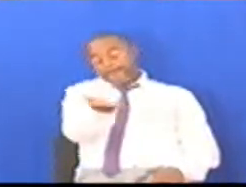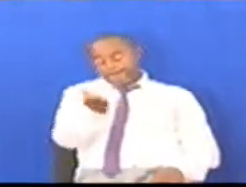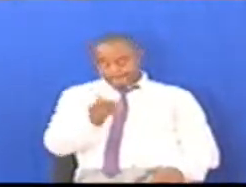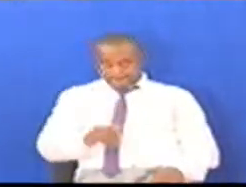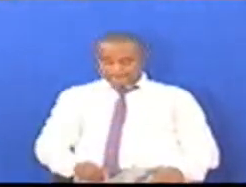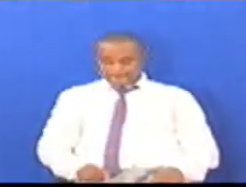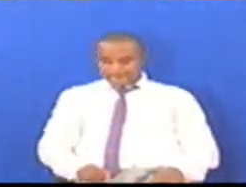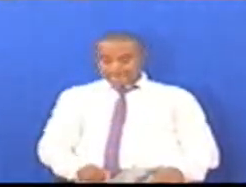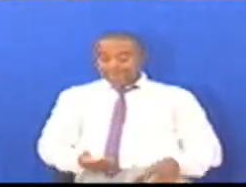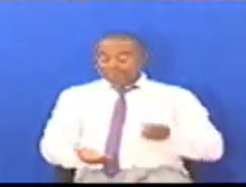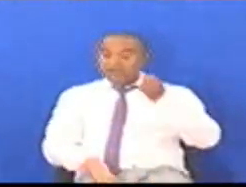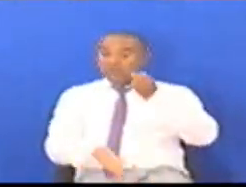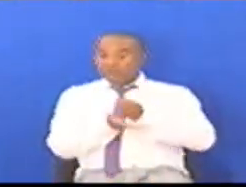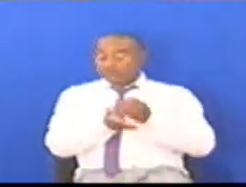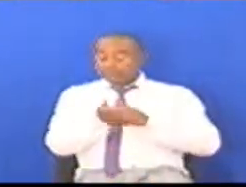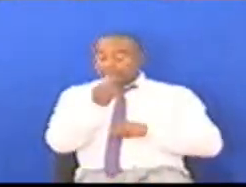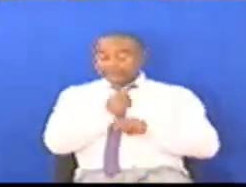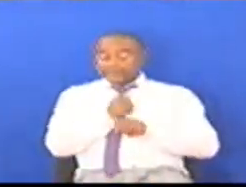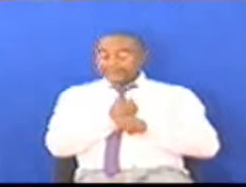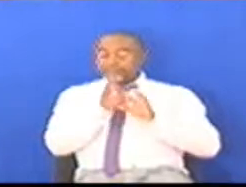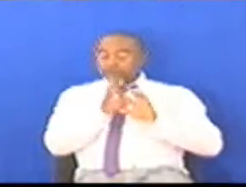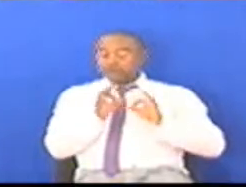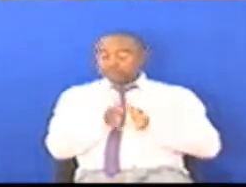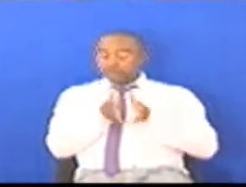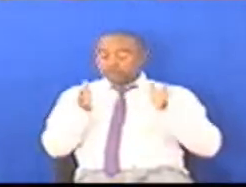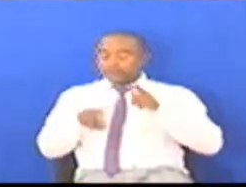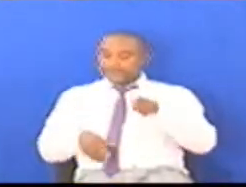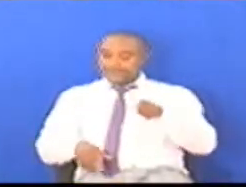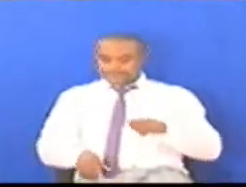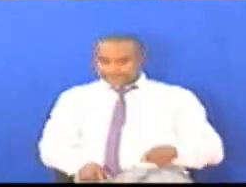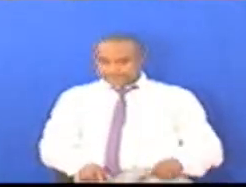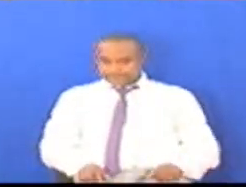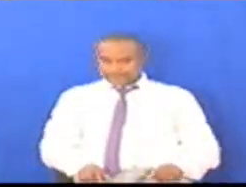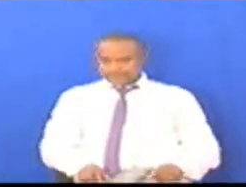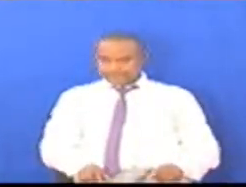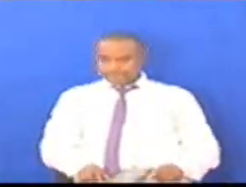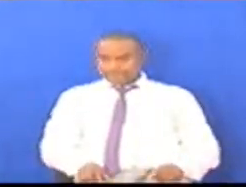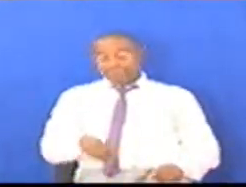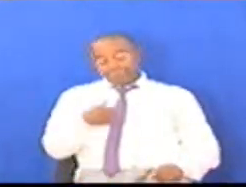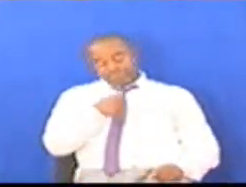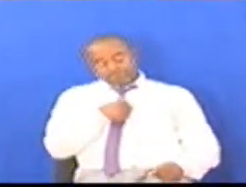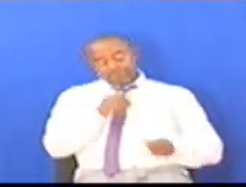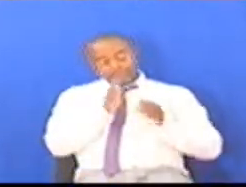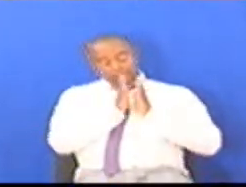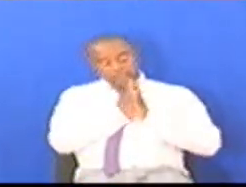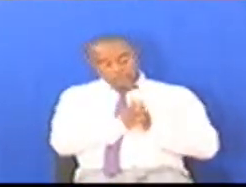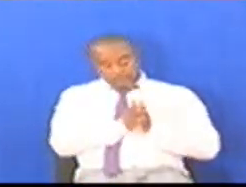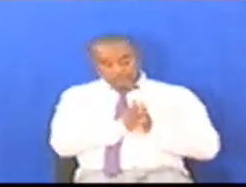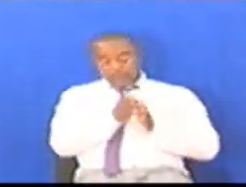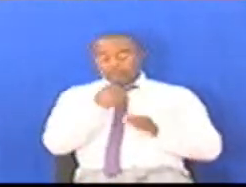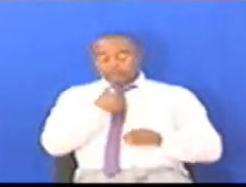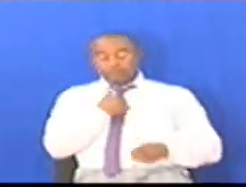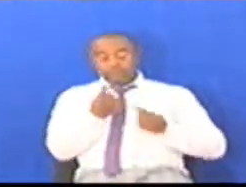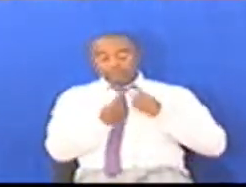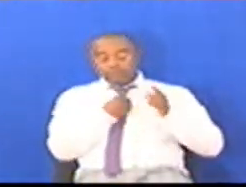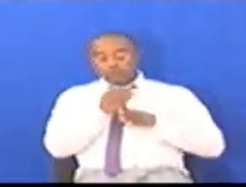Magufuri Kwa kazi kubwa Na nzuri Ambayo Unaifang Naomba niende Kwa Dr. Mpang